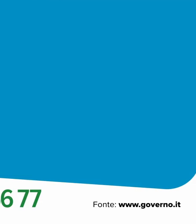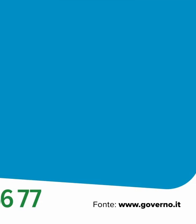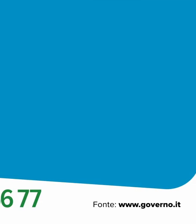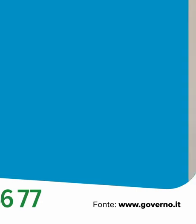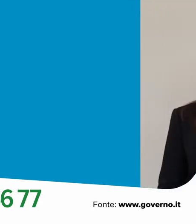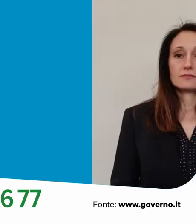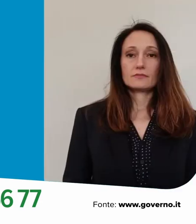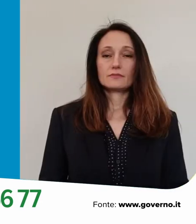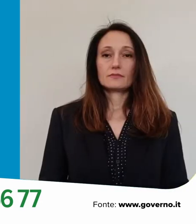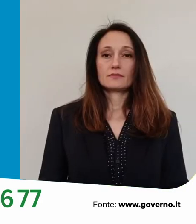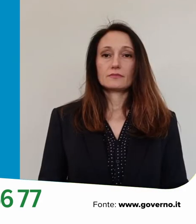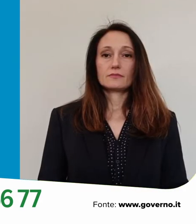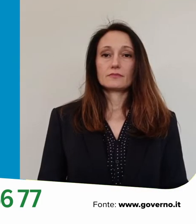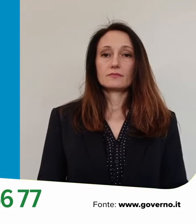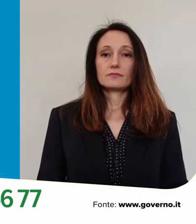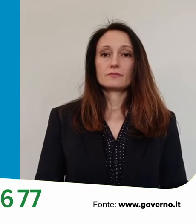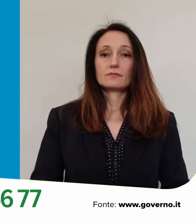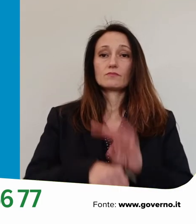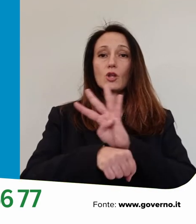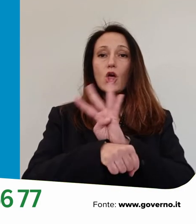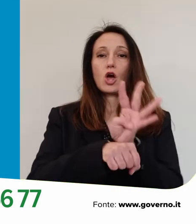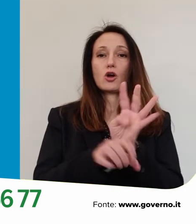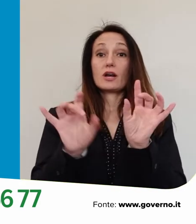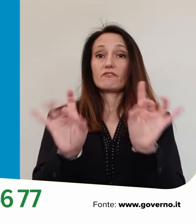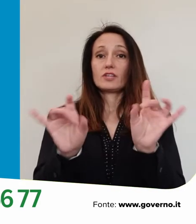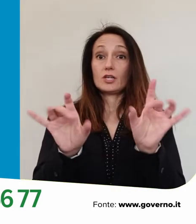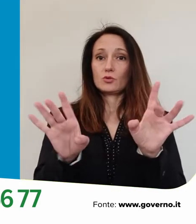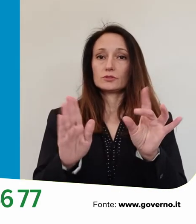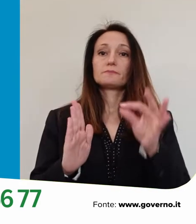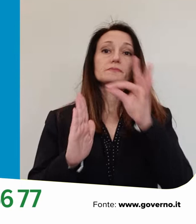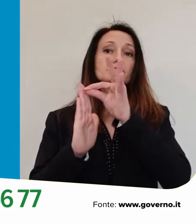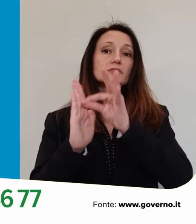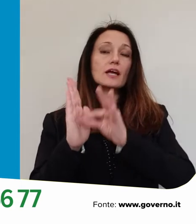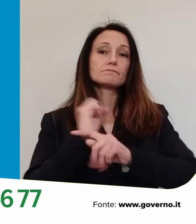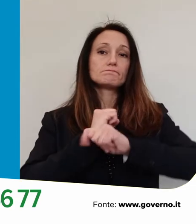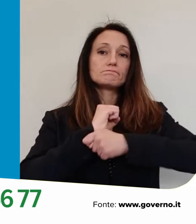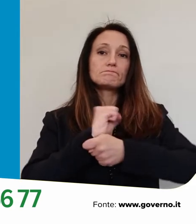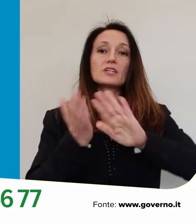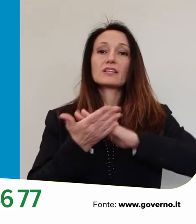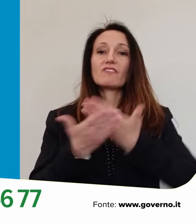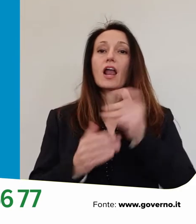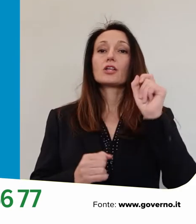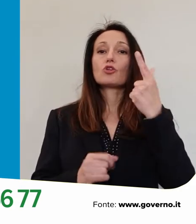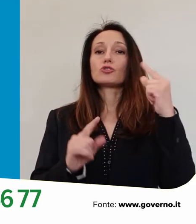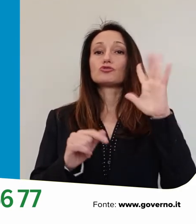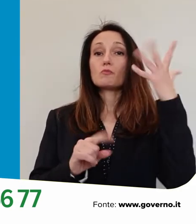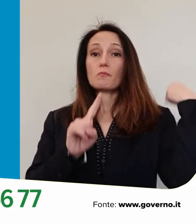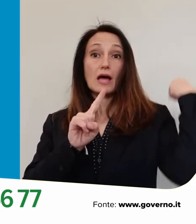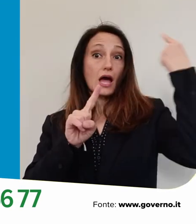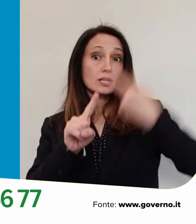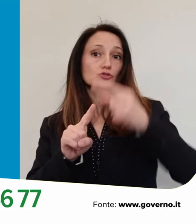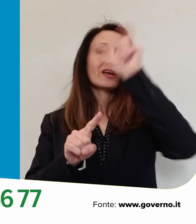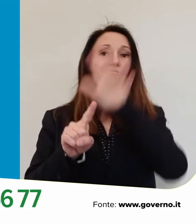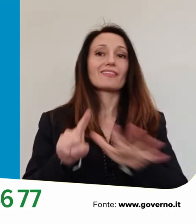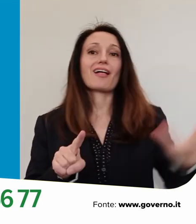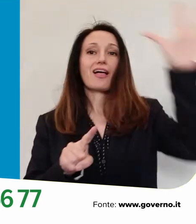Coronavirus, misure valide dal 12 marzo in tutta Italia per contenere l'epidemia di Covid